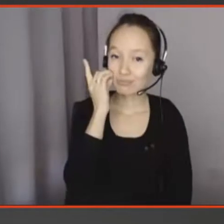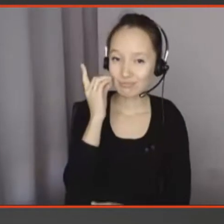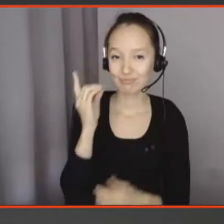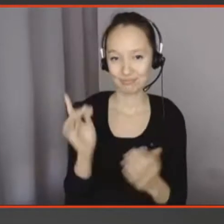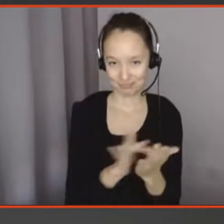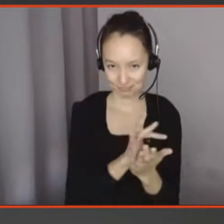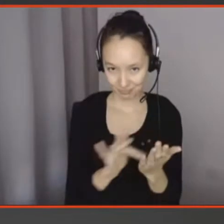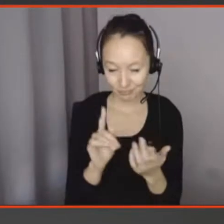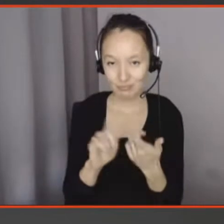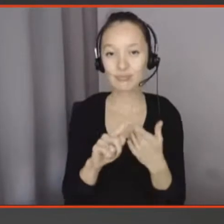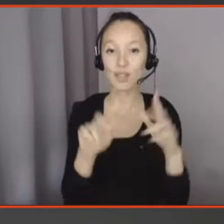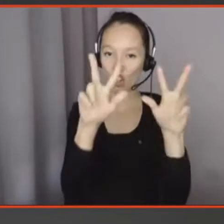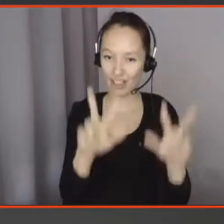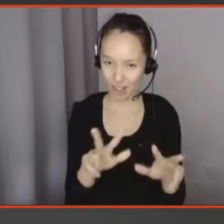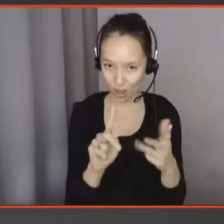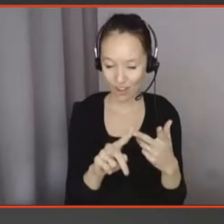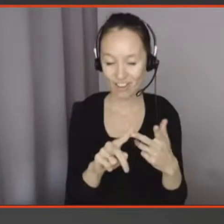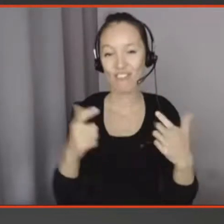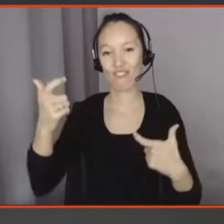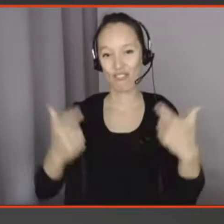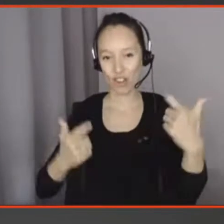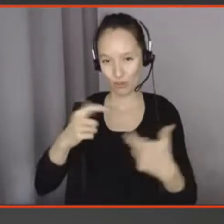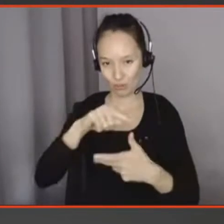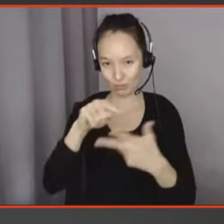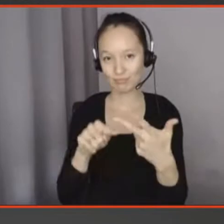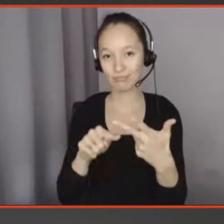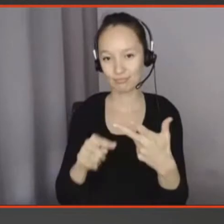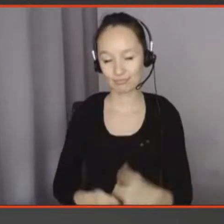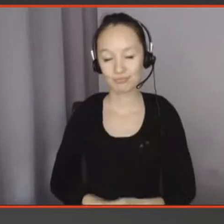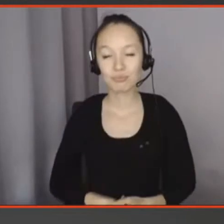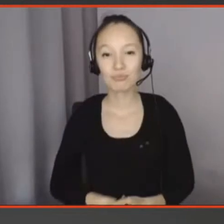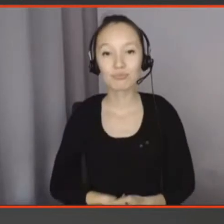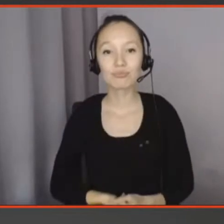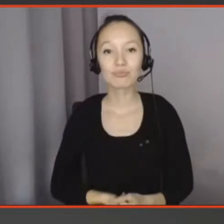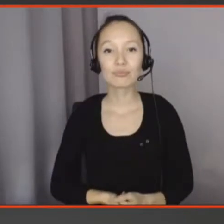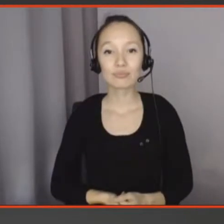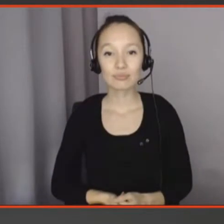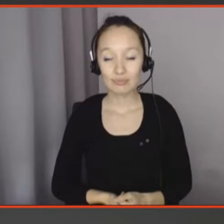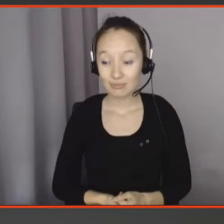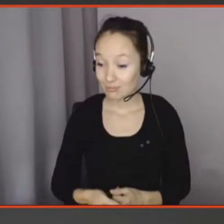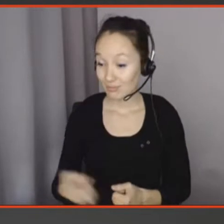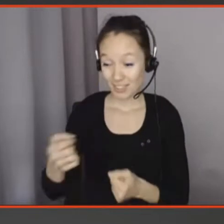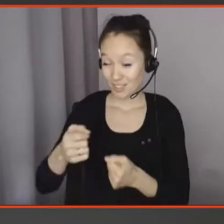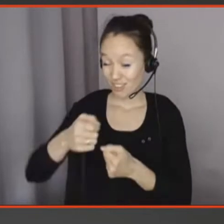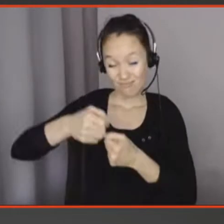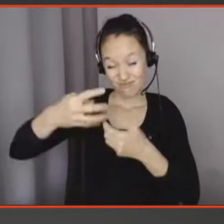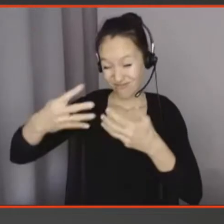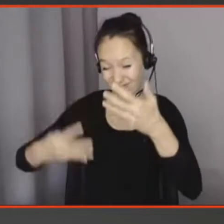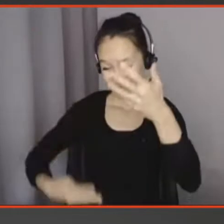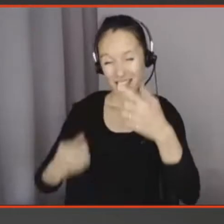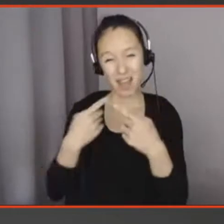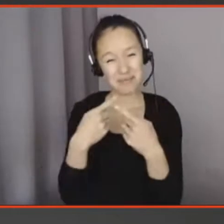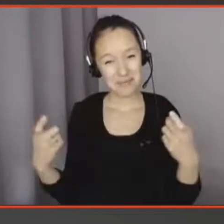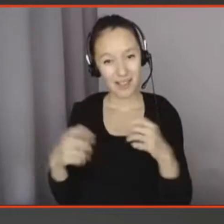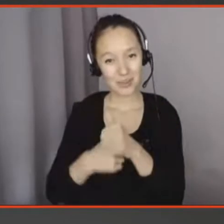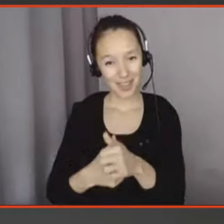la voiture. Alors, quand j'ai vu la diversité et la beauté, en fait, des objets réels que les